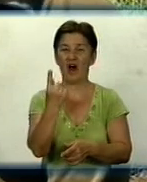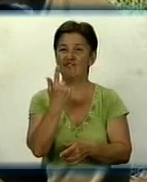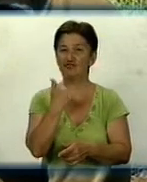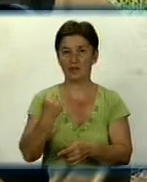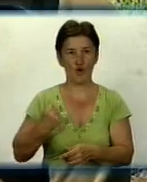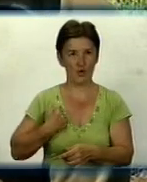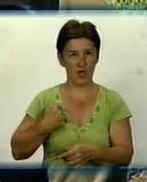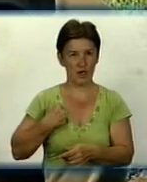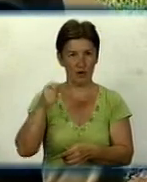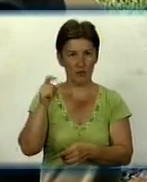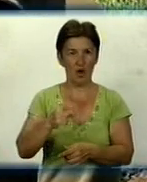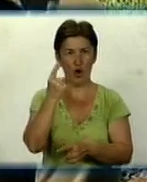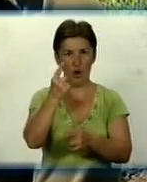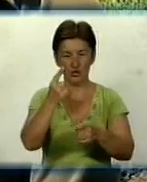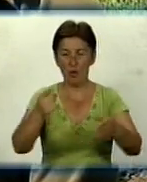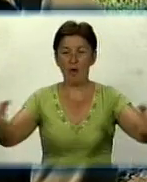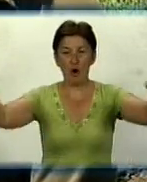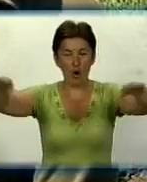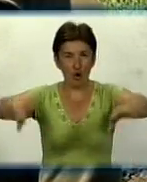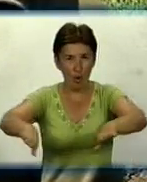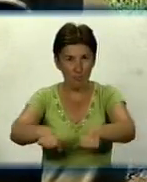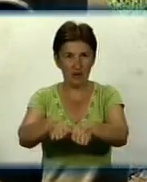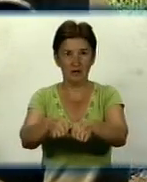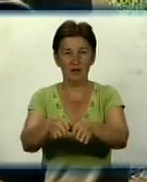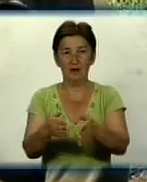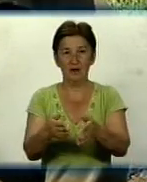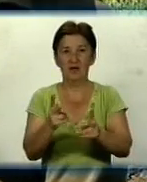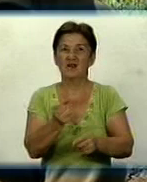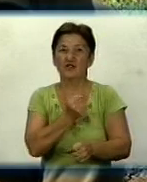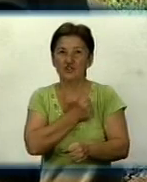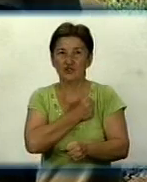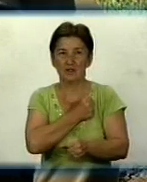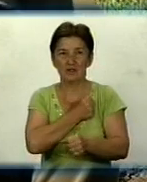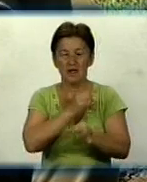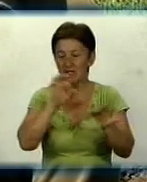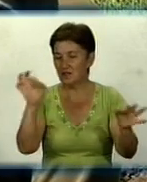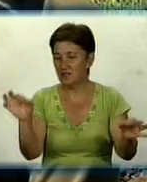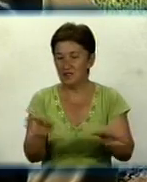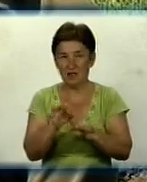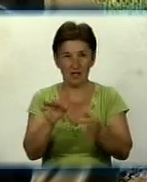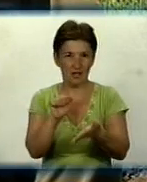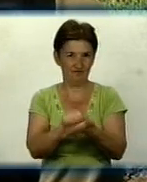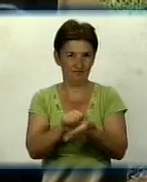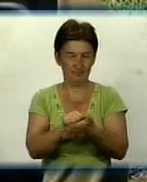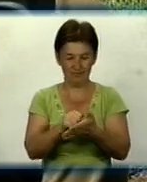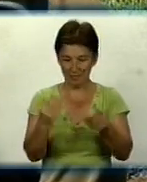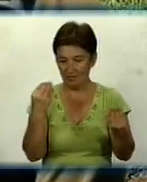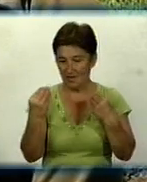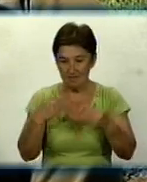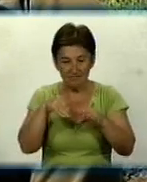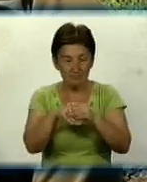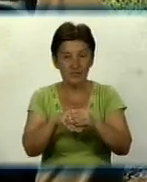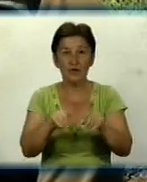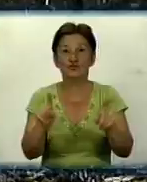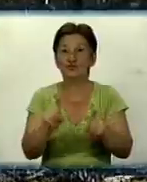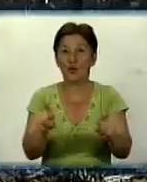Вони були в одному окопі. На жаль, в них не було ніяких особистих ідентифікаторів, які давали нам змогу з'ясувати, що